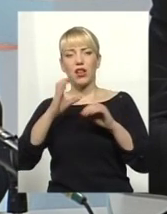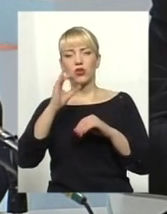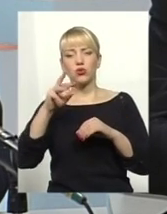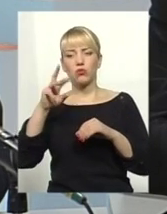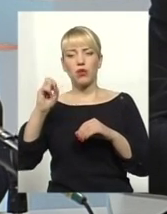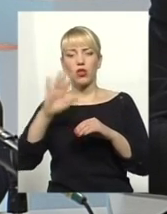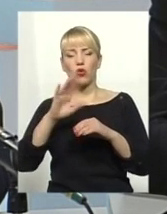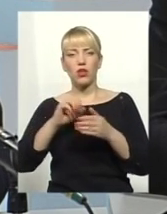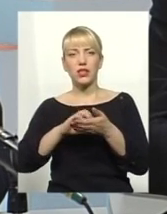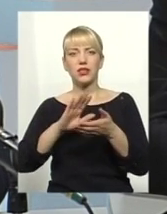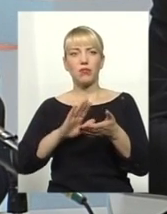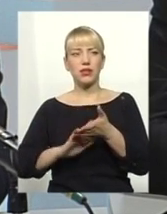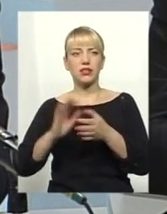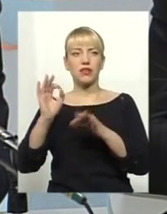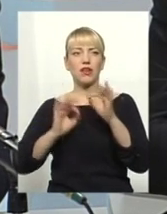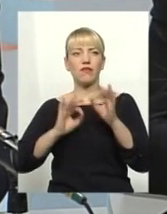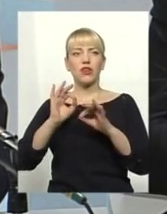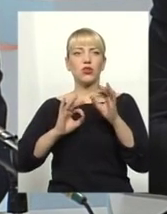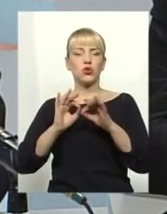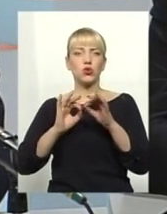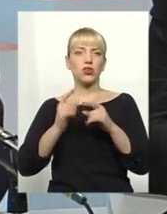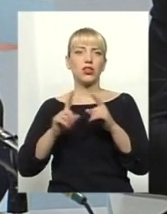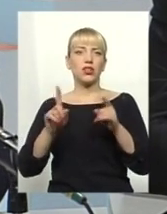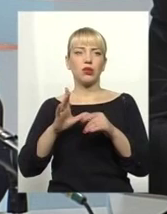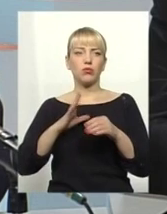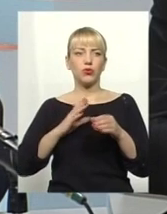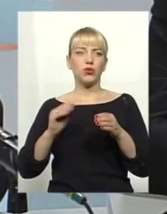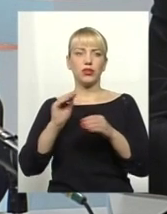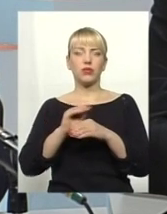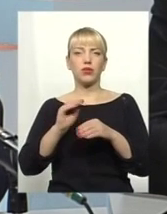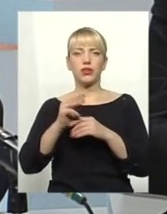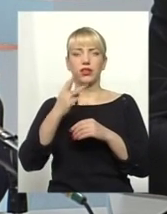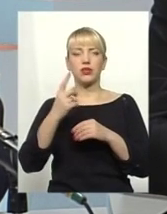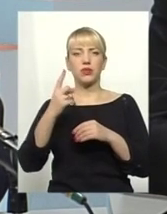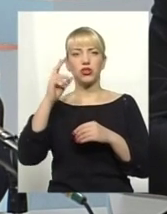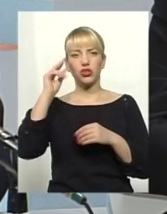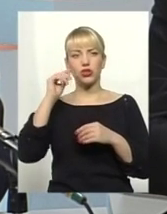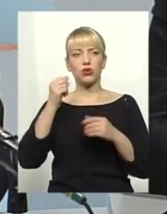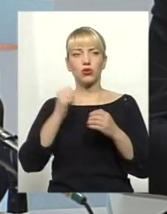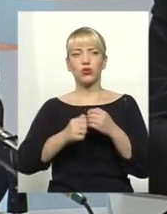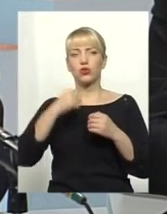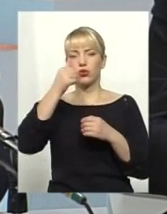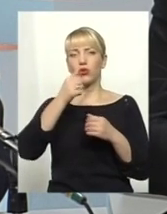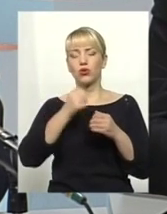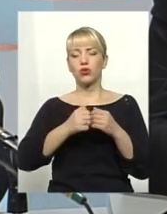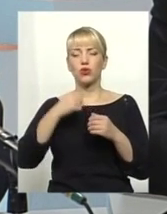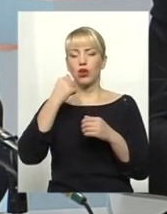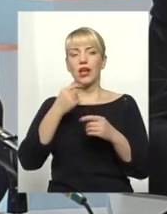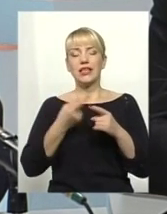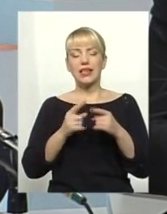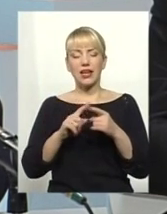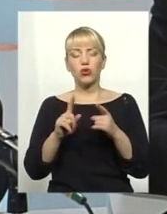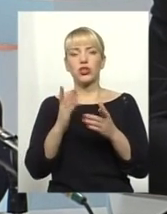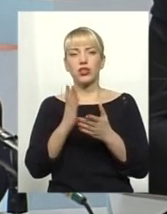банківські відсотки, які набігали на 31 число кожного року. Є особливостю цього декларування те,